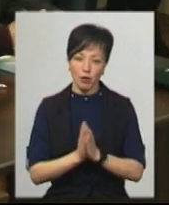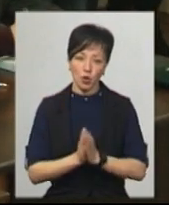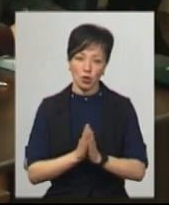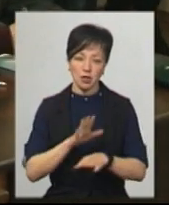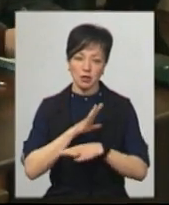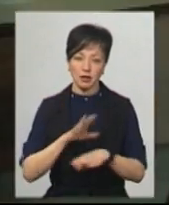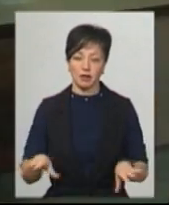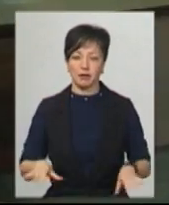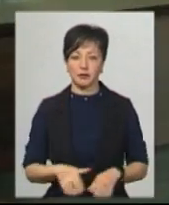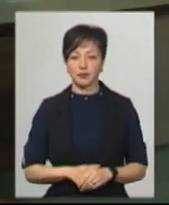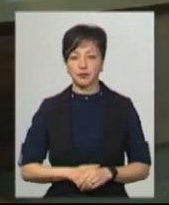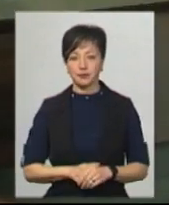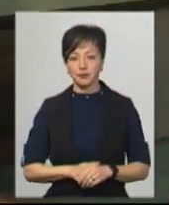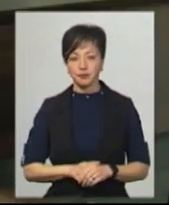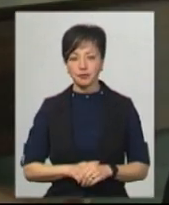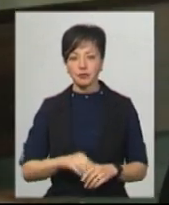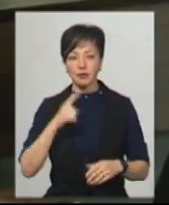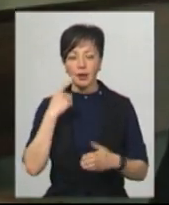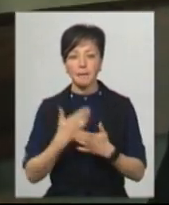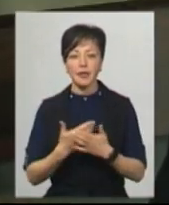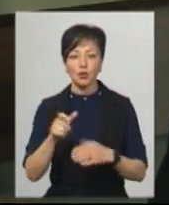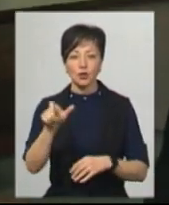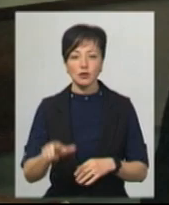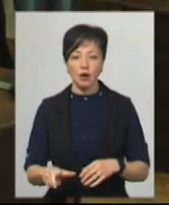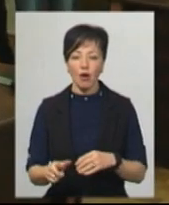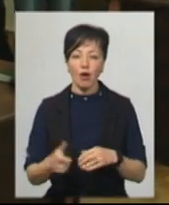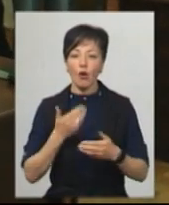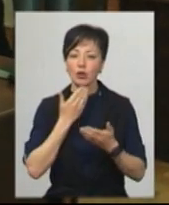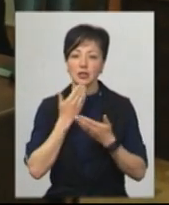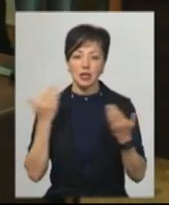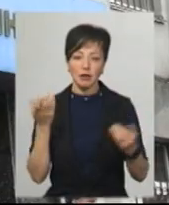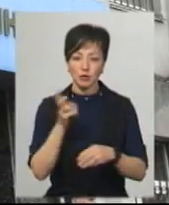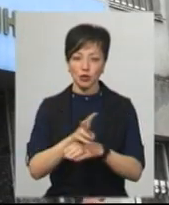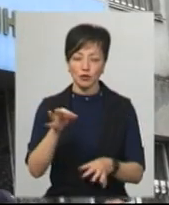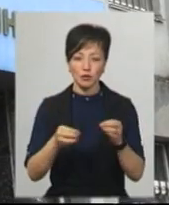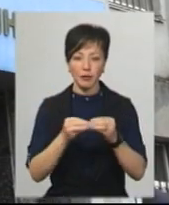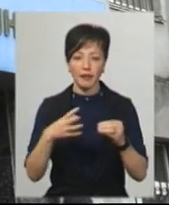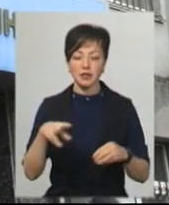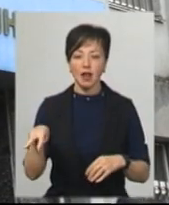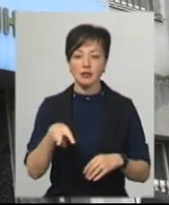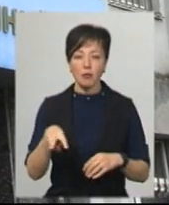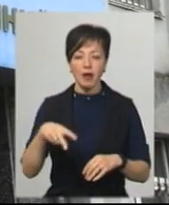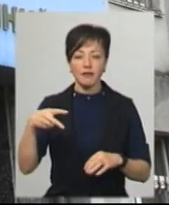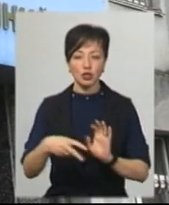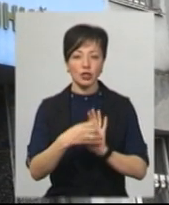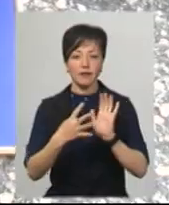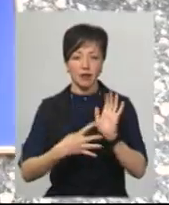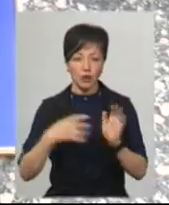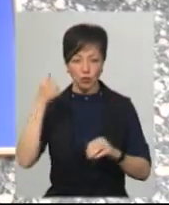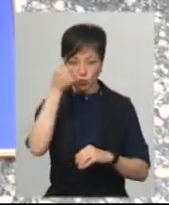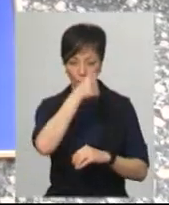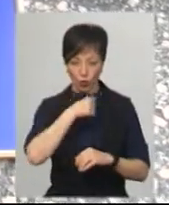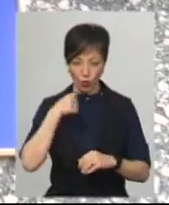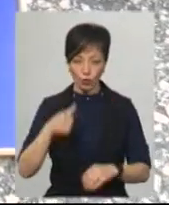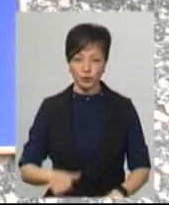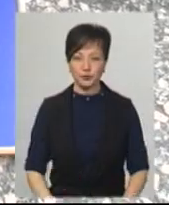просив, сказав Суспільному АТОВець. Підозрюваний востаннє з'явився у Хмельницькому міськрайонному суді 15 листопада 2019 року.